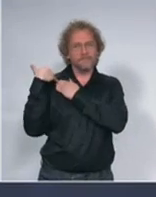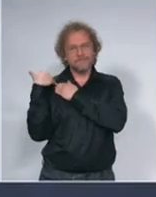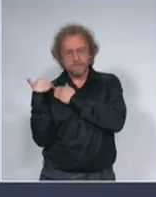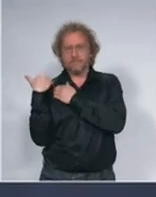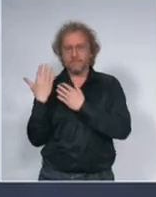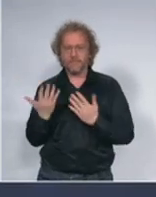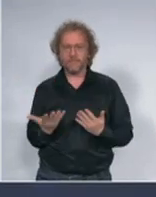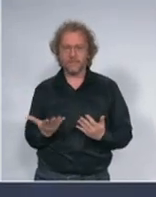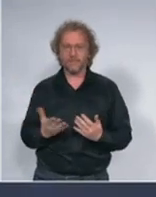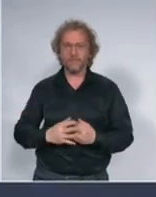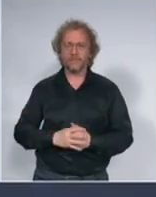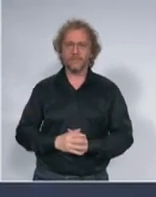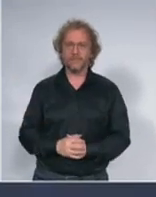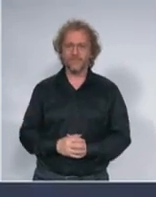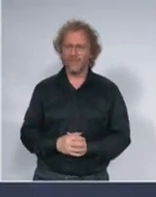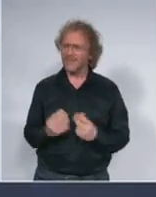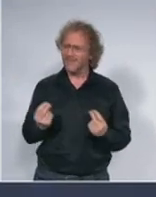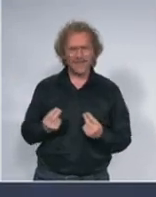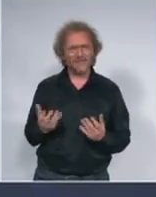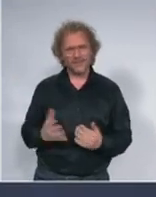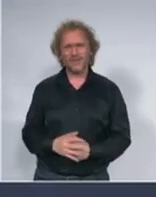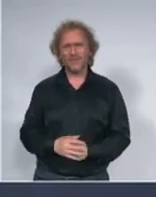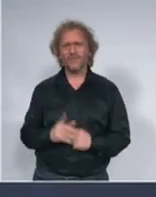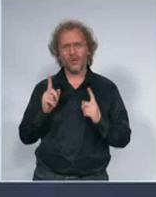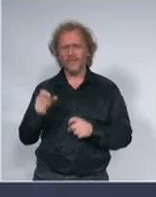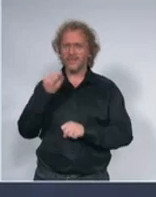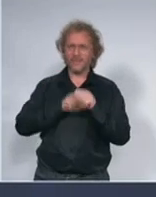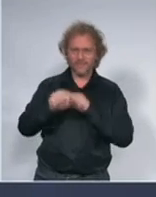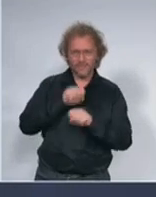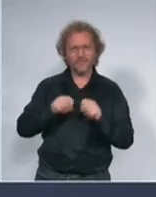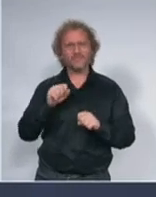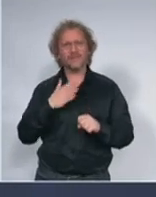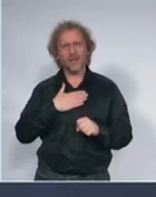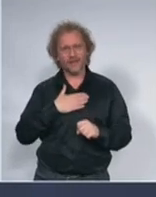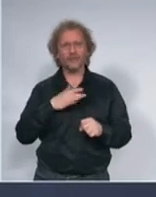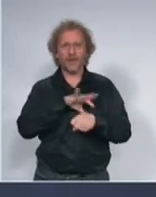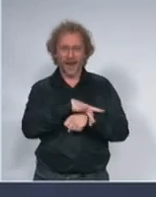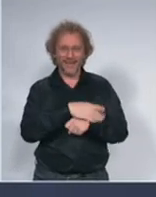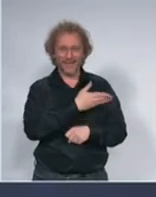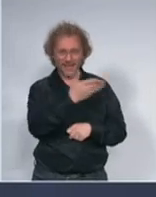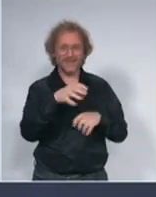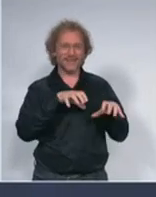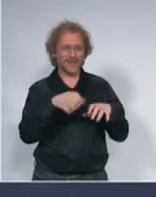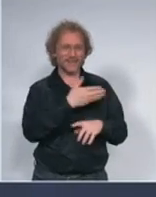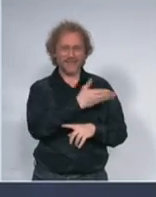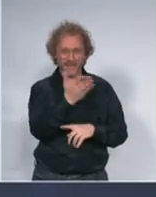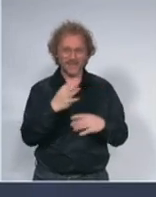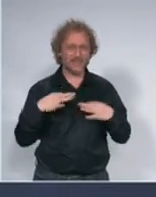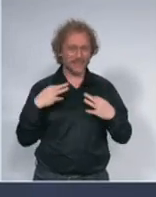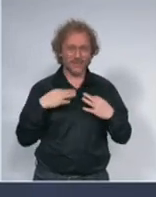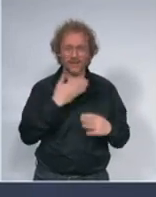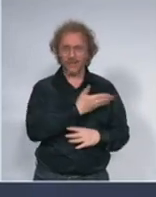mi moramo da zaštitimo naš zdravstveni sistem i naše zdravstvene radnike na kraju krajeva videli ste čini mi se i svi